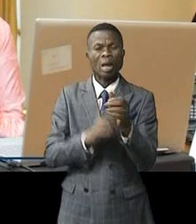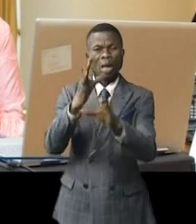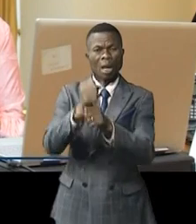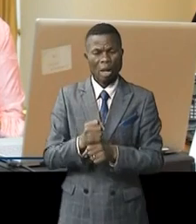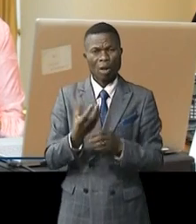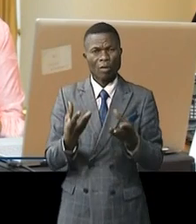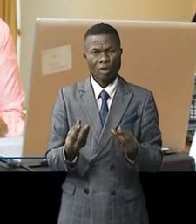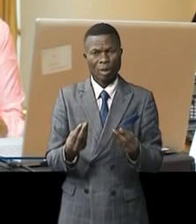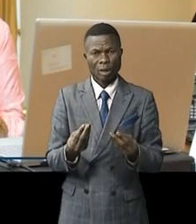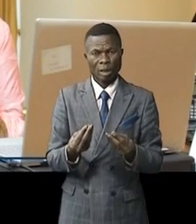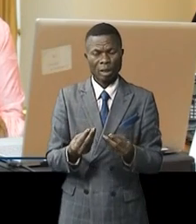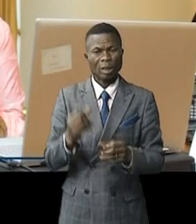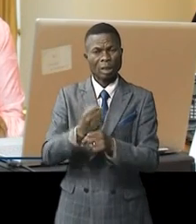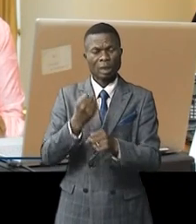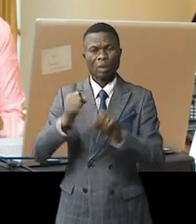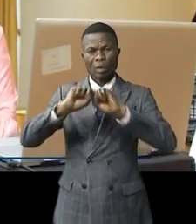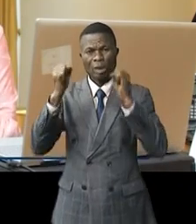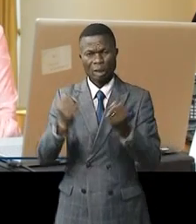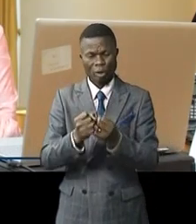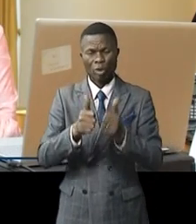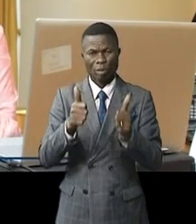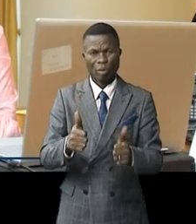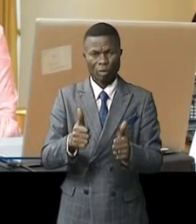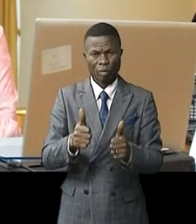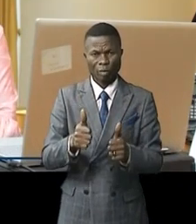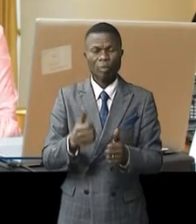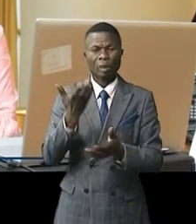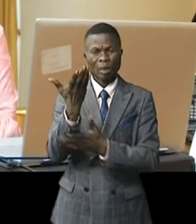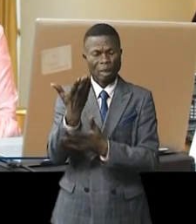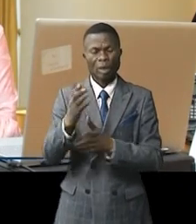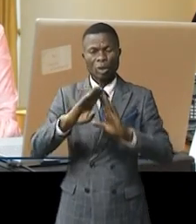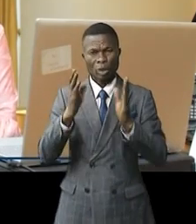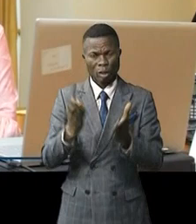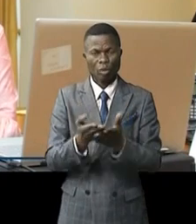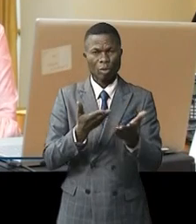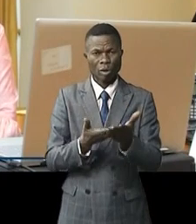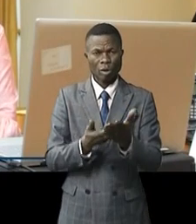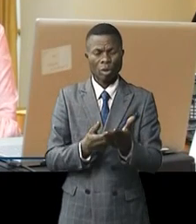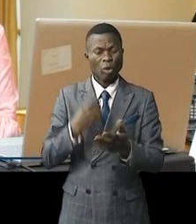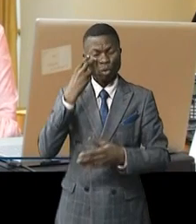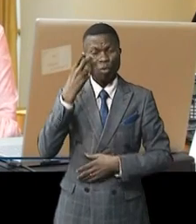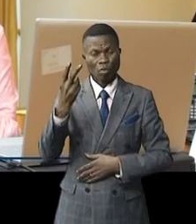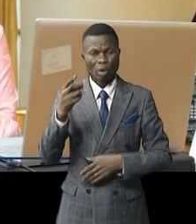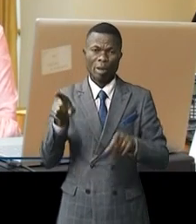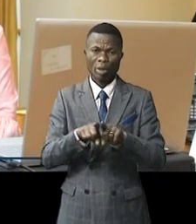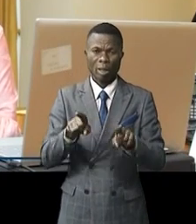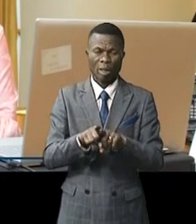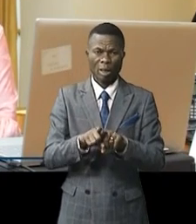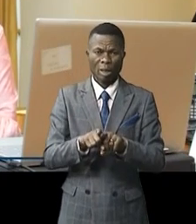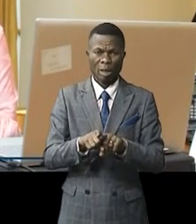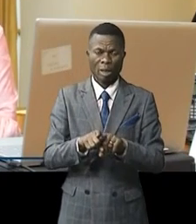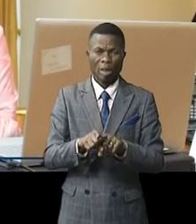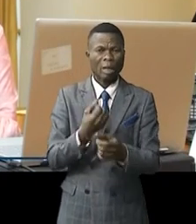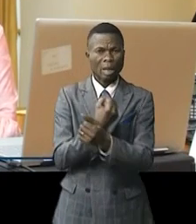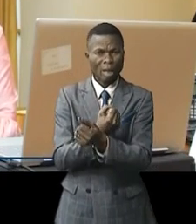facilement à des services sociaux de base. Notre appel est celui-ci. Nous estimons qu'il est inacceptable